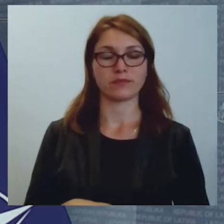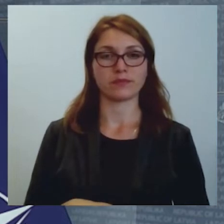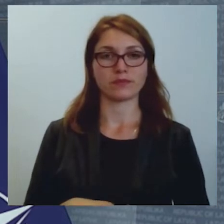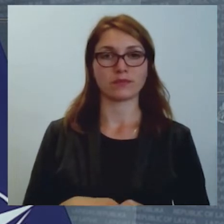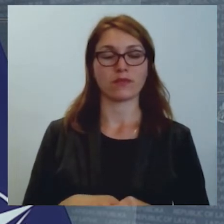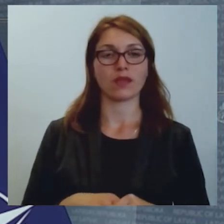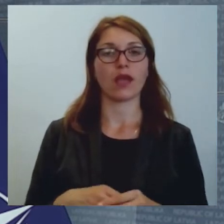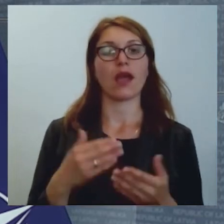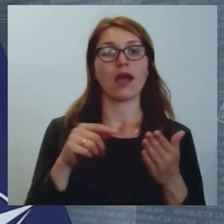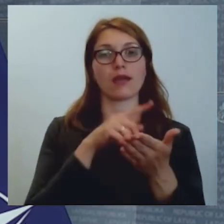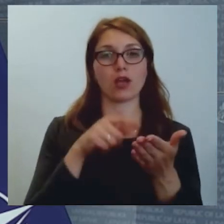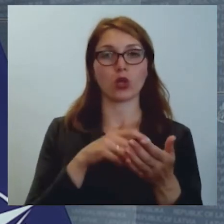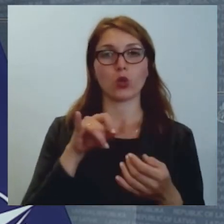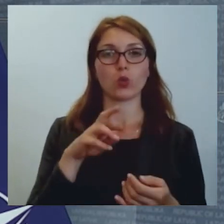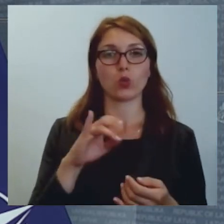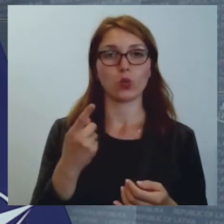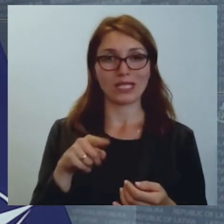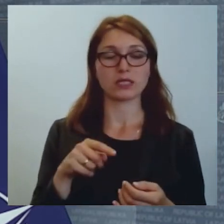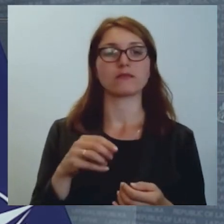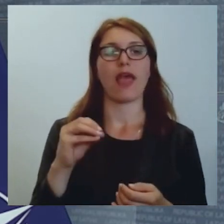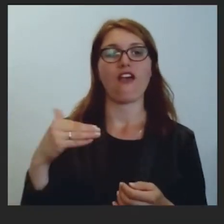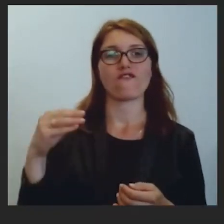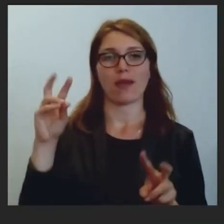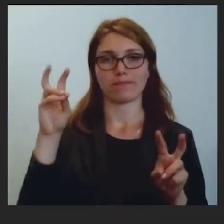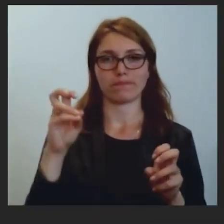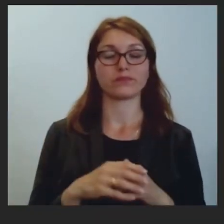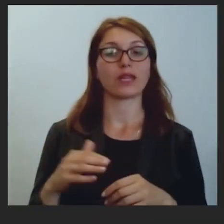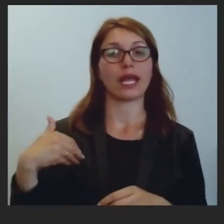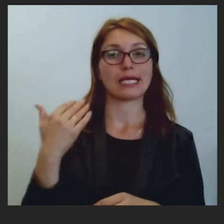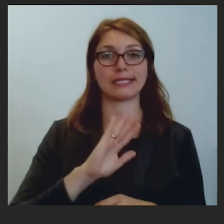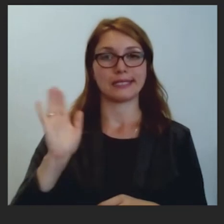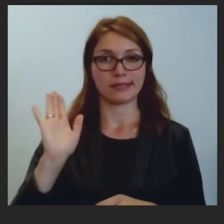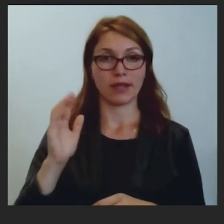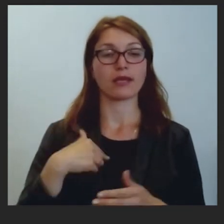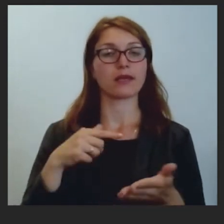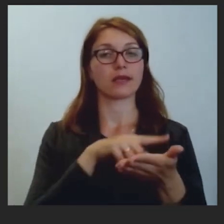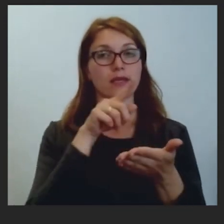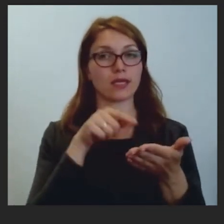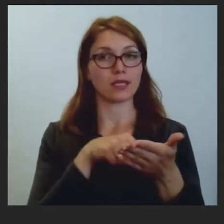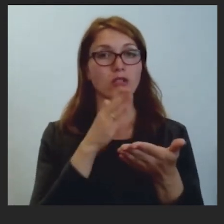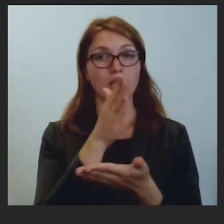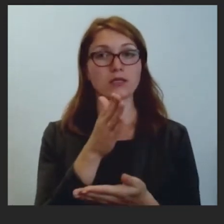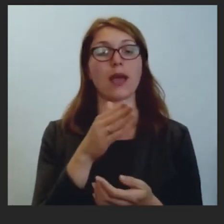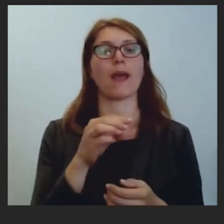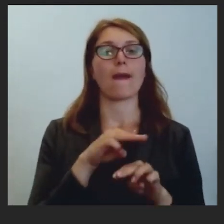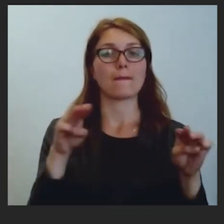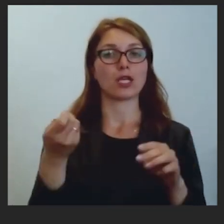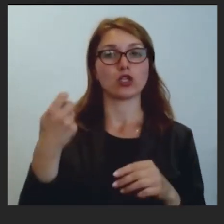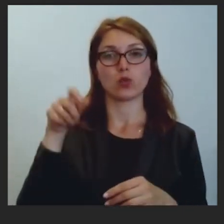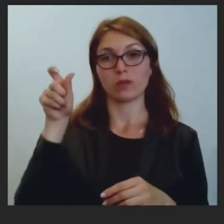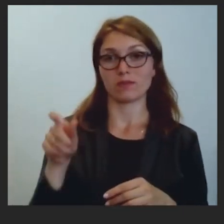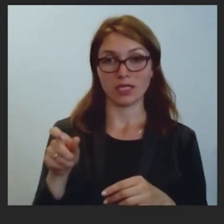Lūdzu vārds jautājumam Jūrim no EFE. Jā, sveiki, man jautājums laikam tad krīt ministra prezidentam. Šodien